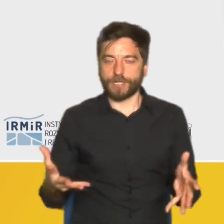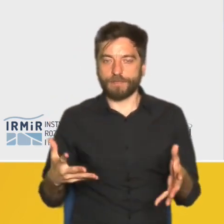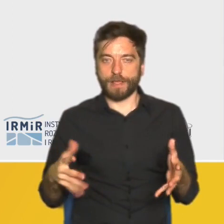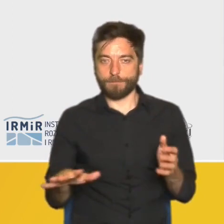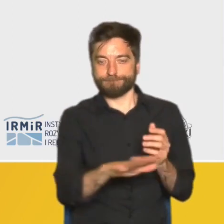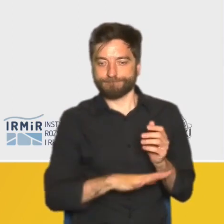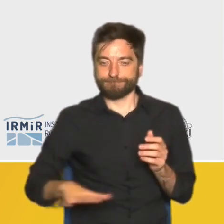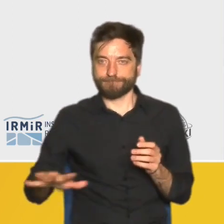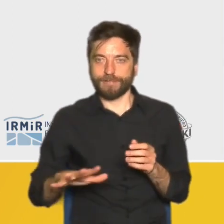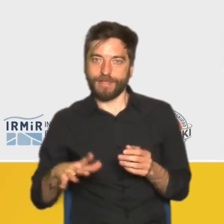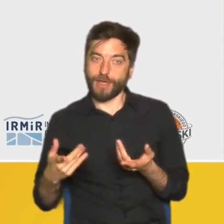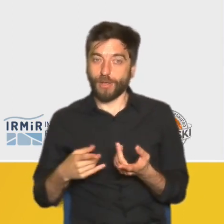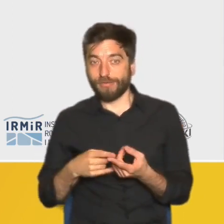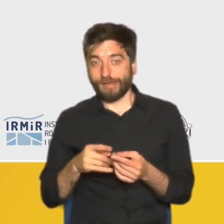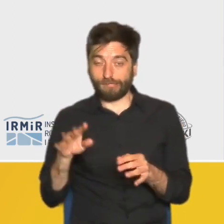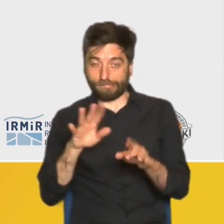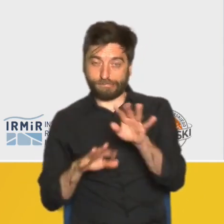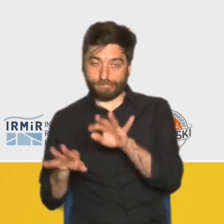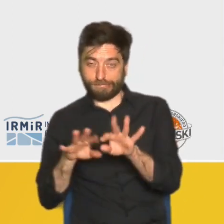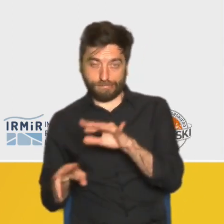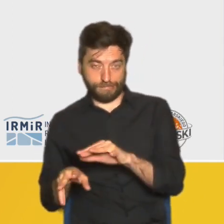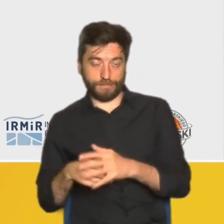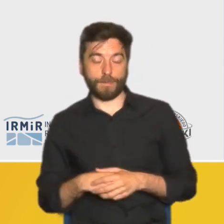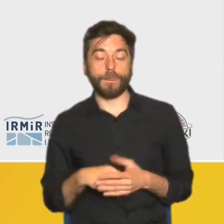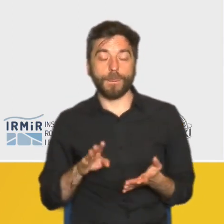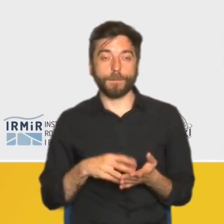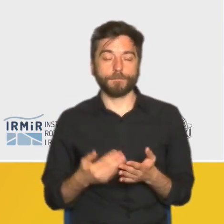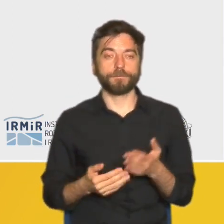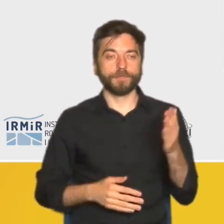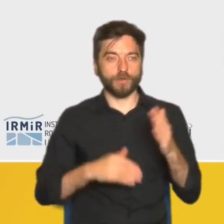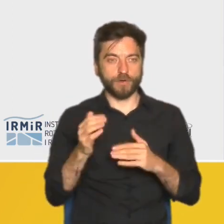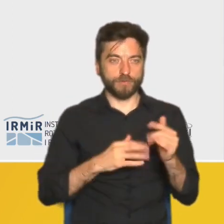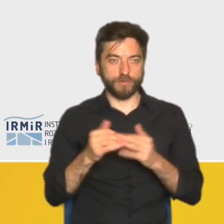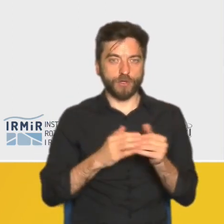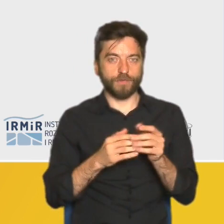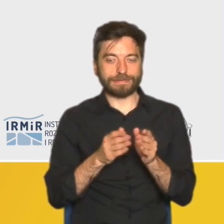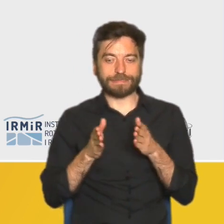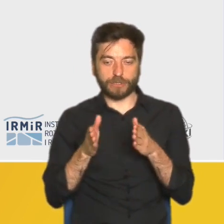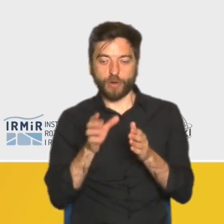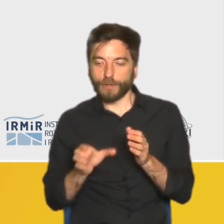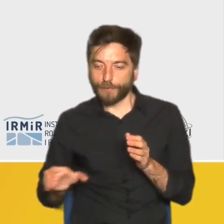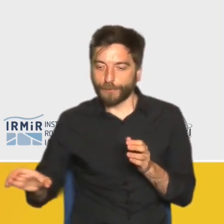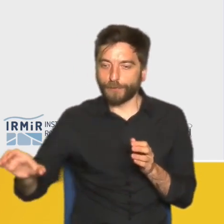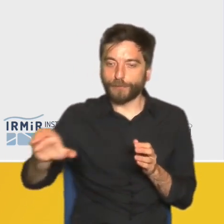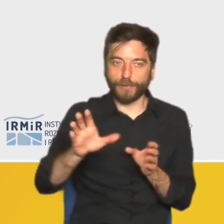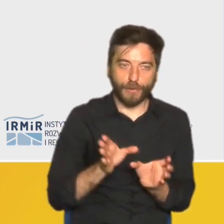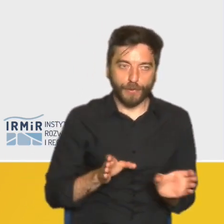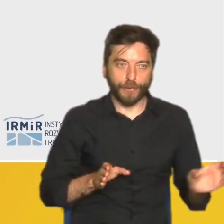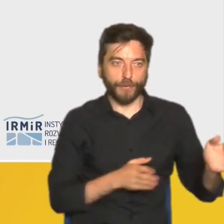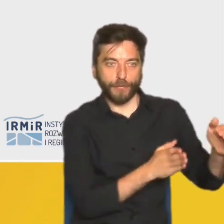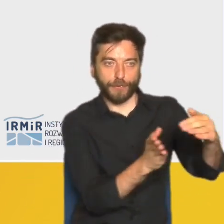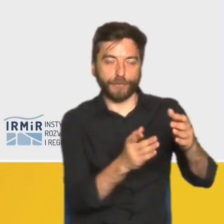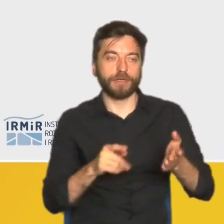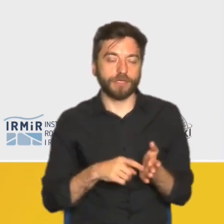Druga taka uwaga szczegółowa, to warto zauważyć, że rozbudowa systemu obwodnic także jest bardzo poważnym stymulantem